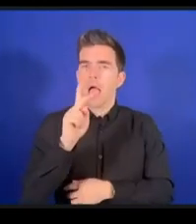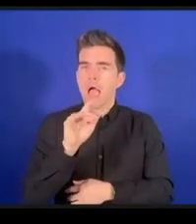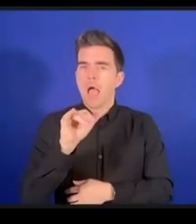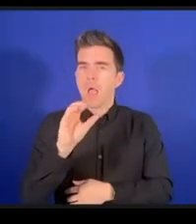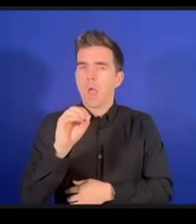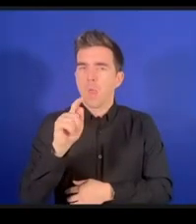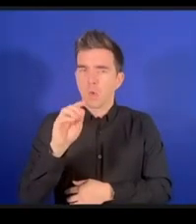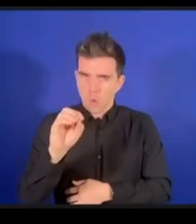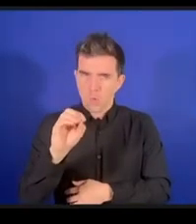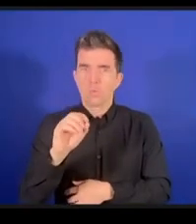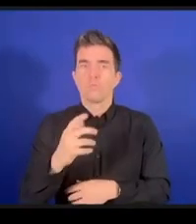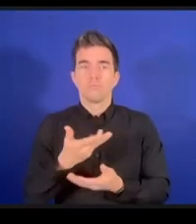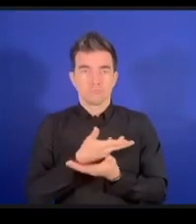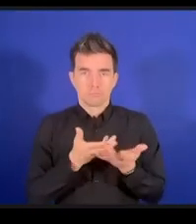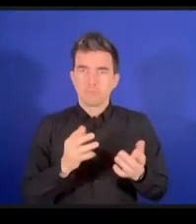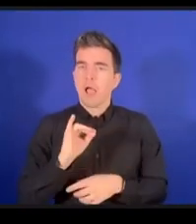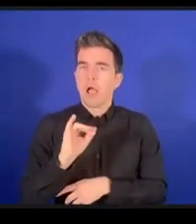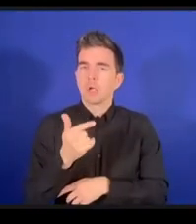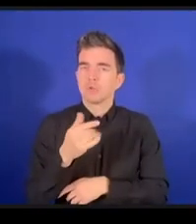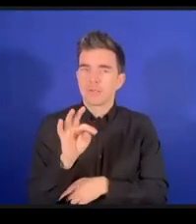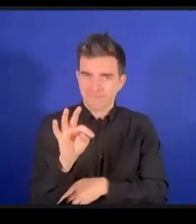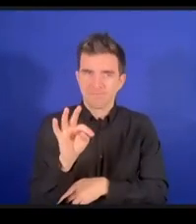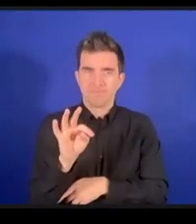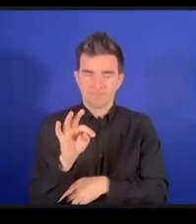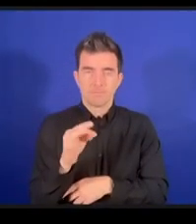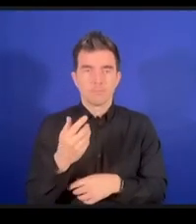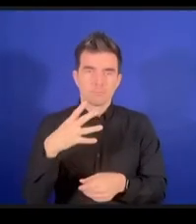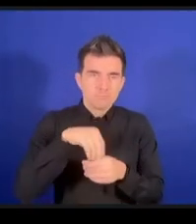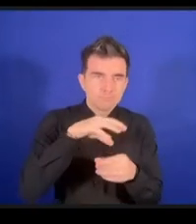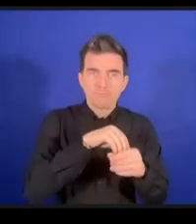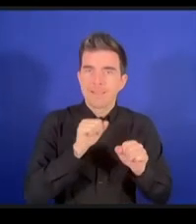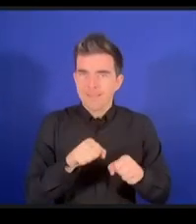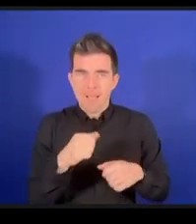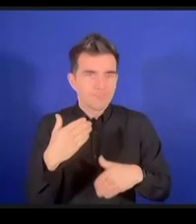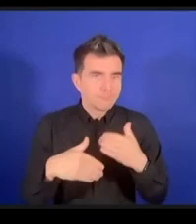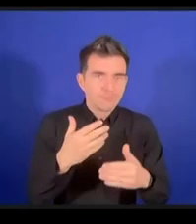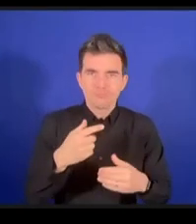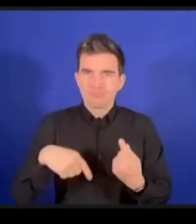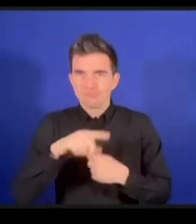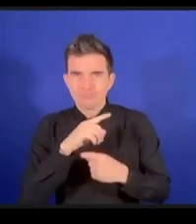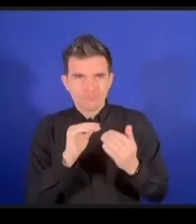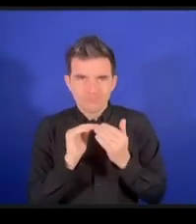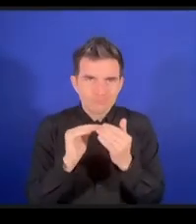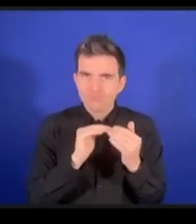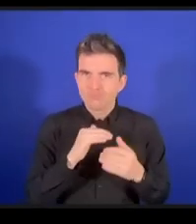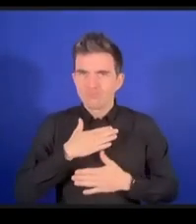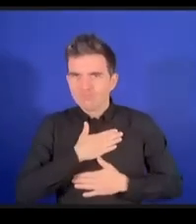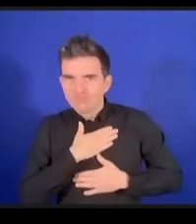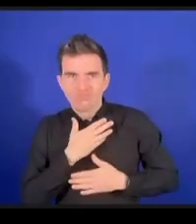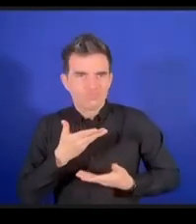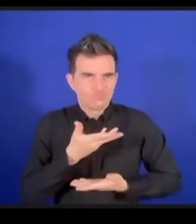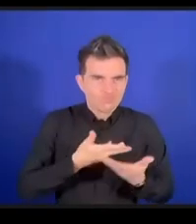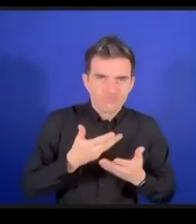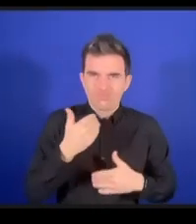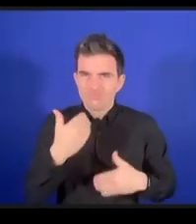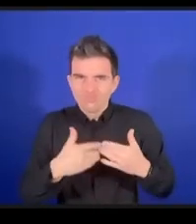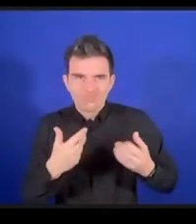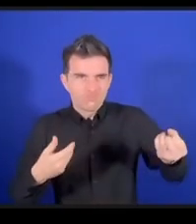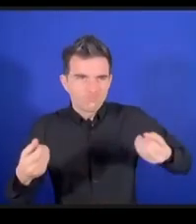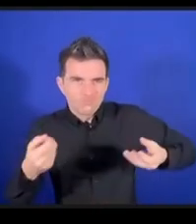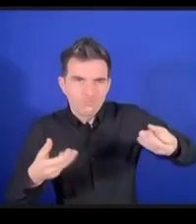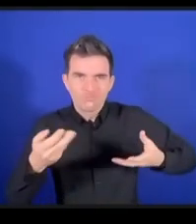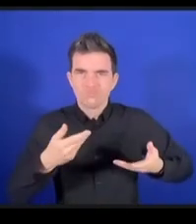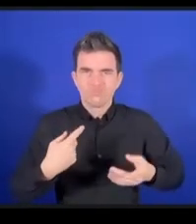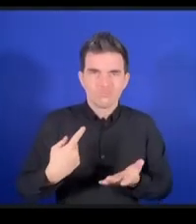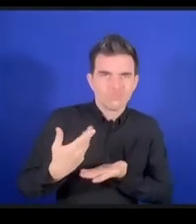ましたそして今行っているディスカッションに彼らから貢献をしてもらうことにしたんですこういった方々